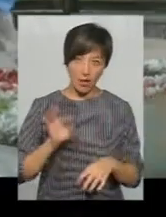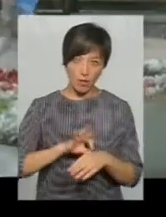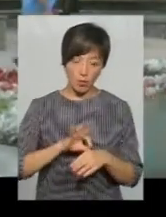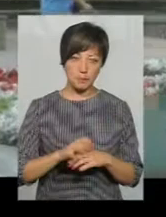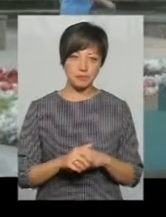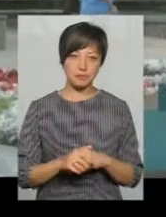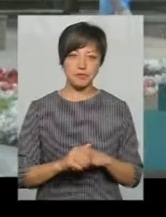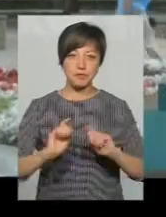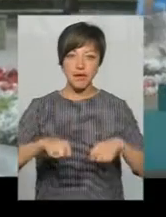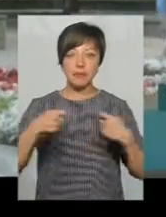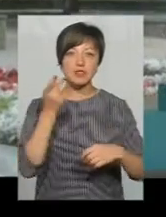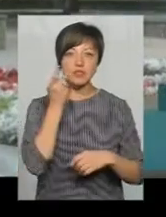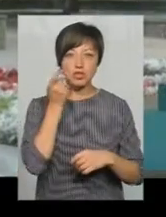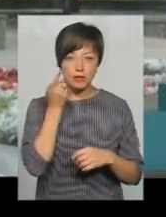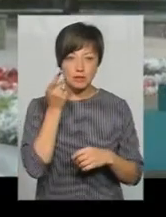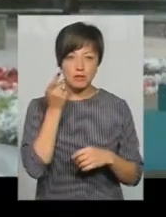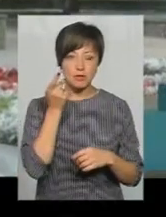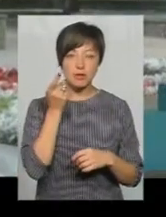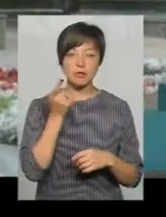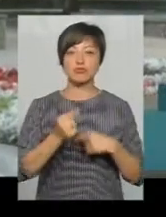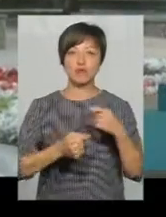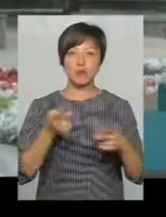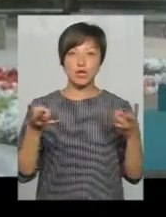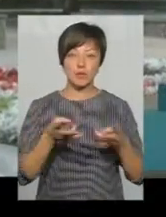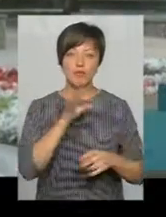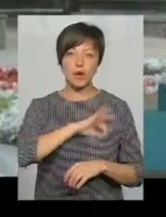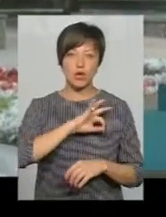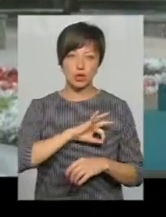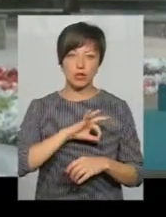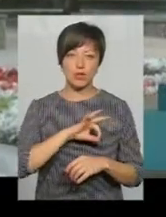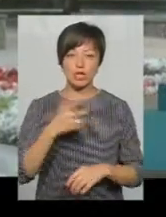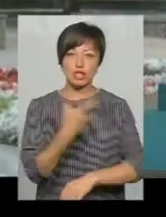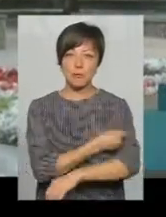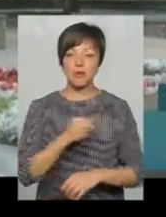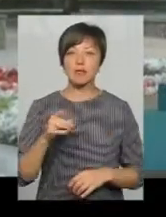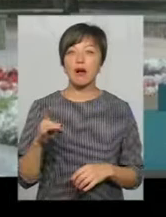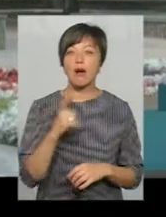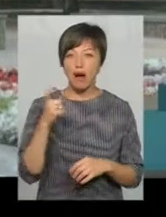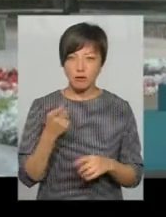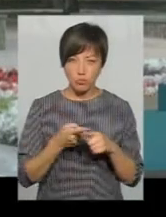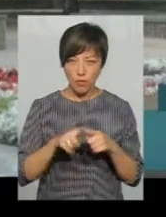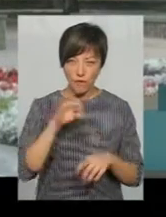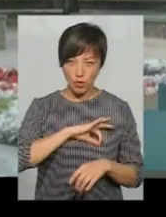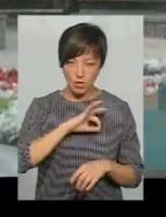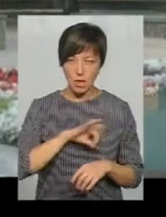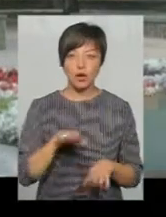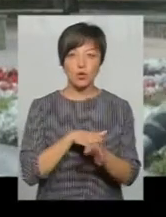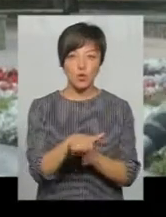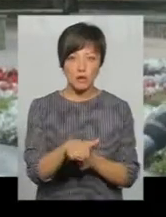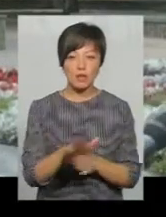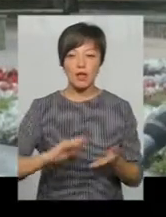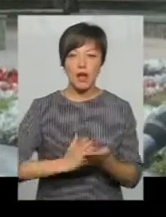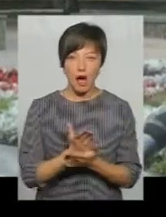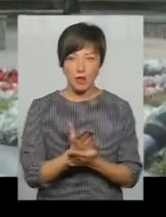Передиця гепатит – це зазвичай парентеральний шляхом. Тобто потрібно використовувати шприци одноразового використання, дотримуватися